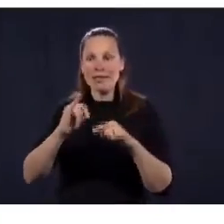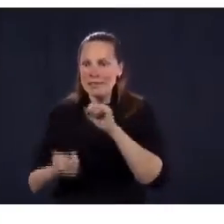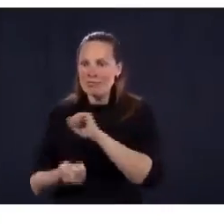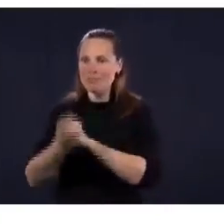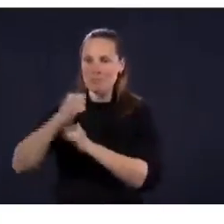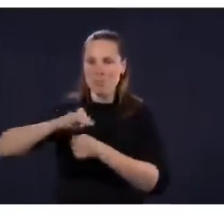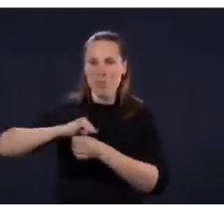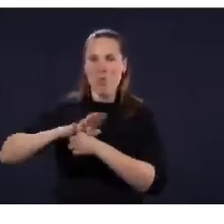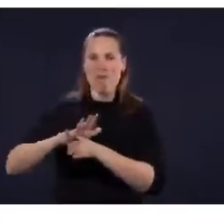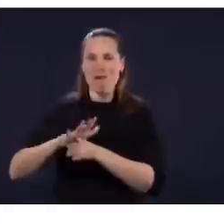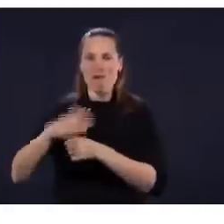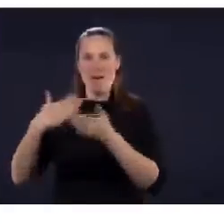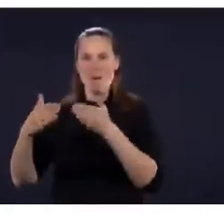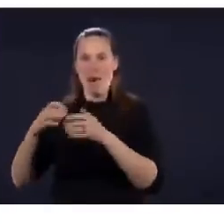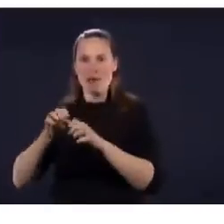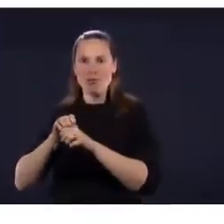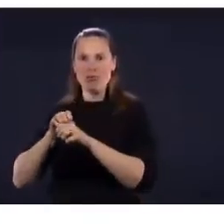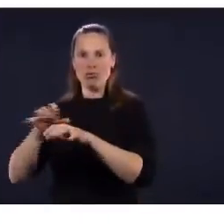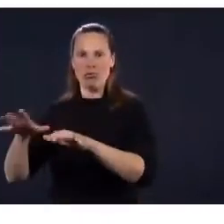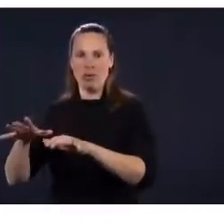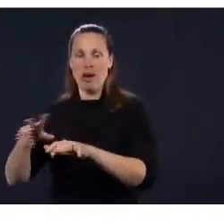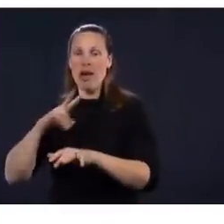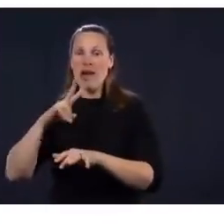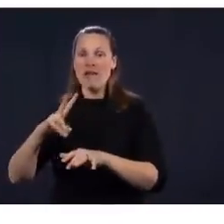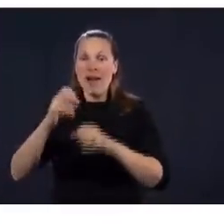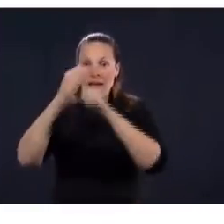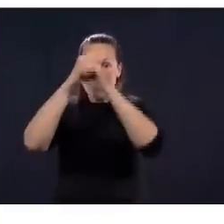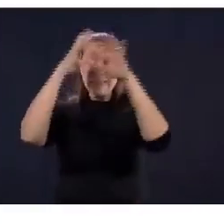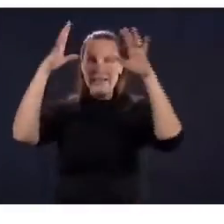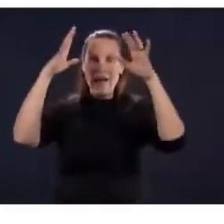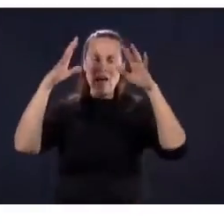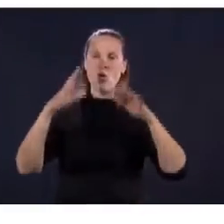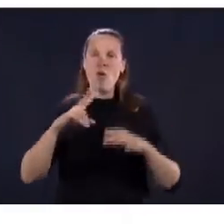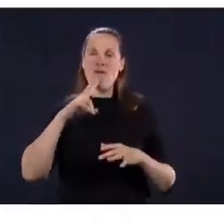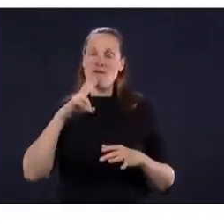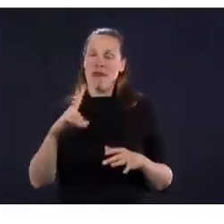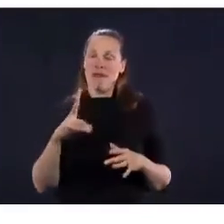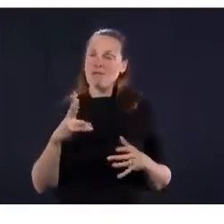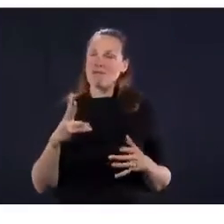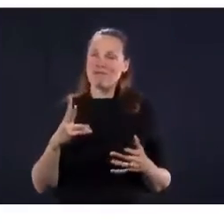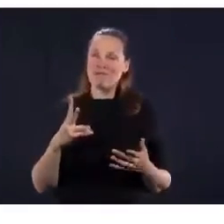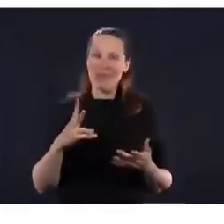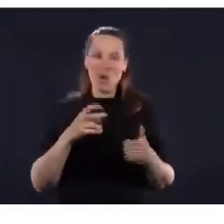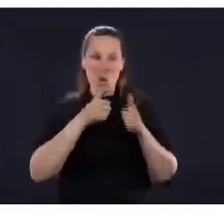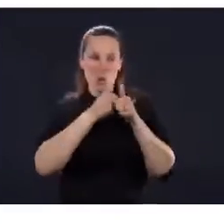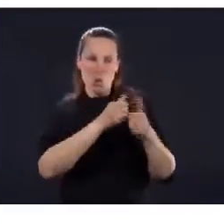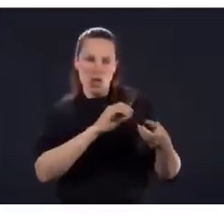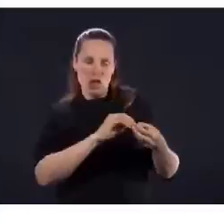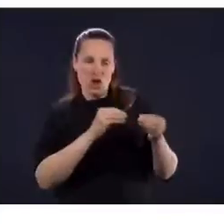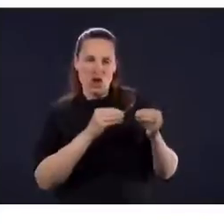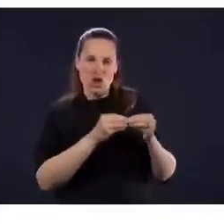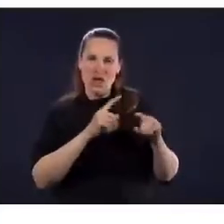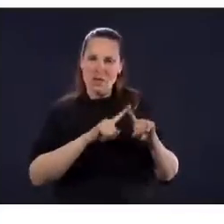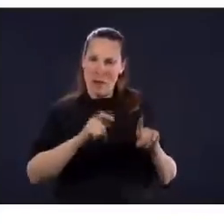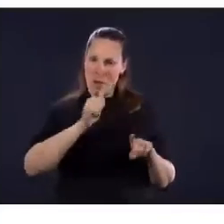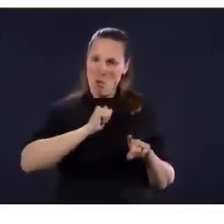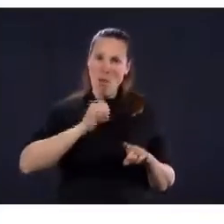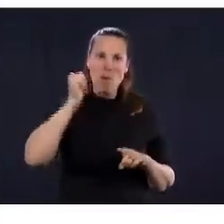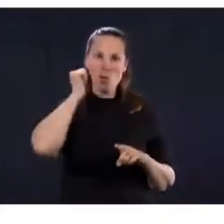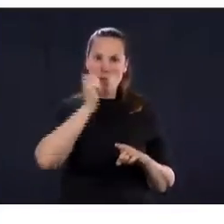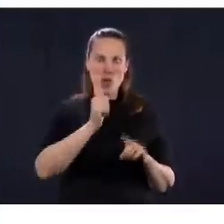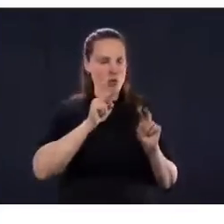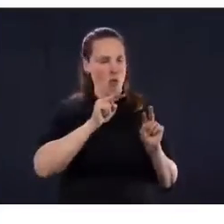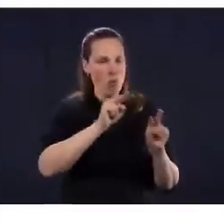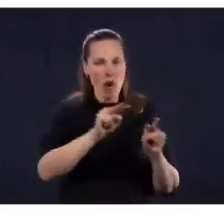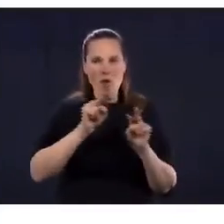-Montréal. Est-ce que c'est des agrégats ou de la grosse transmission communautaire? Ça, c'est encore à regarder. Puis il y a l'autre Québec qui,